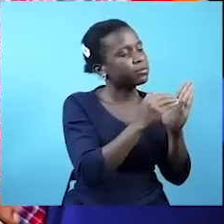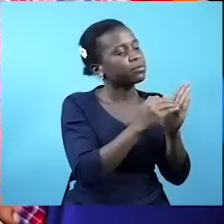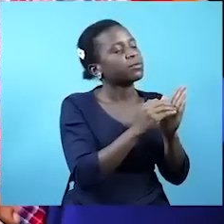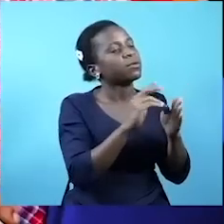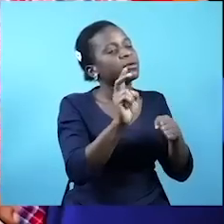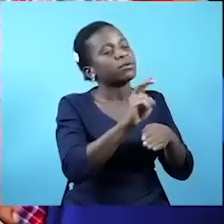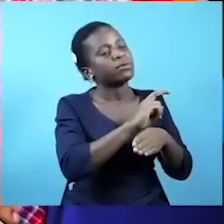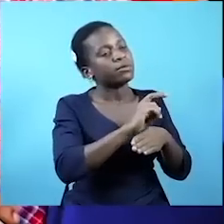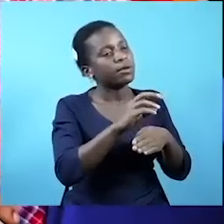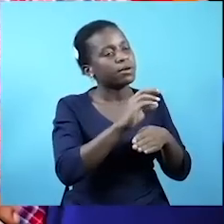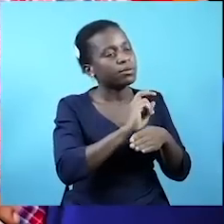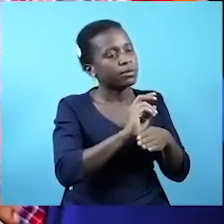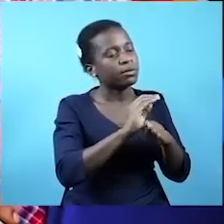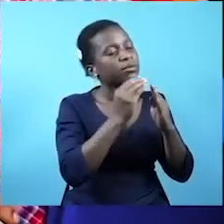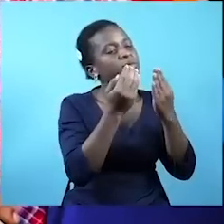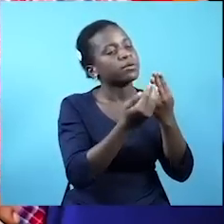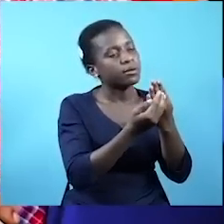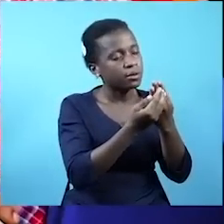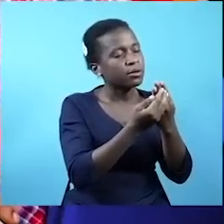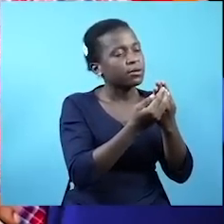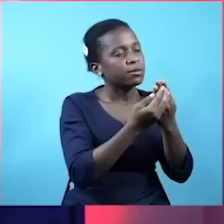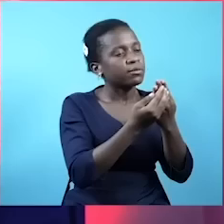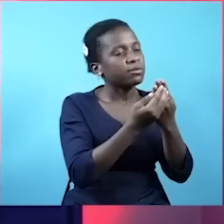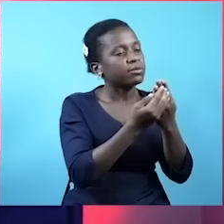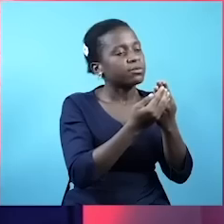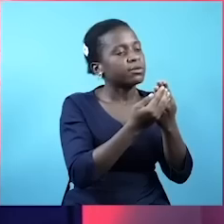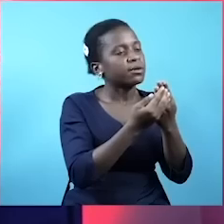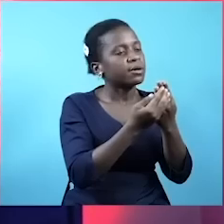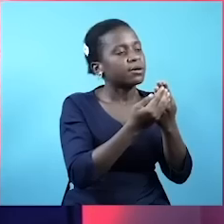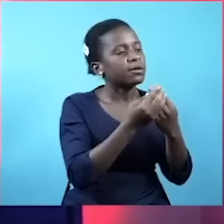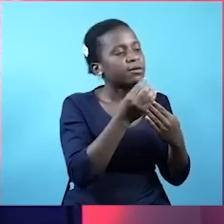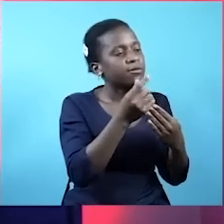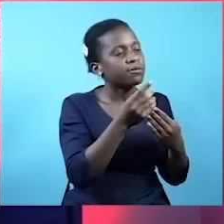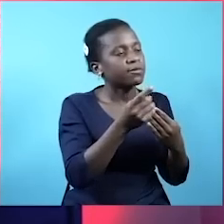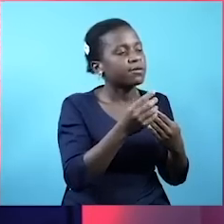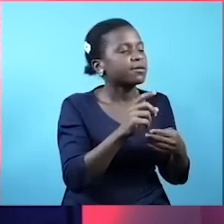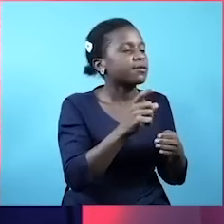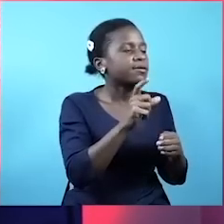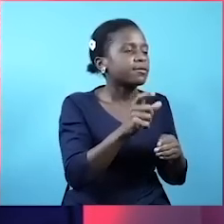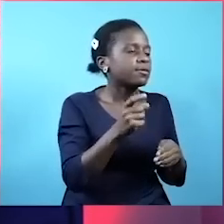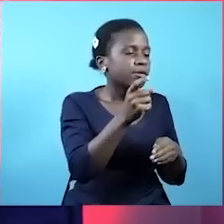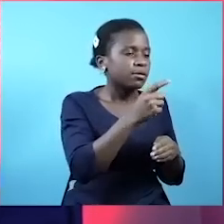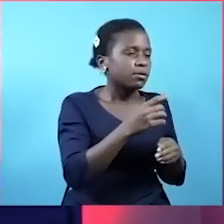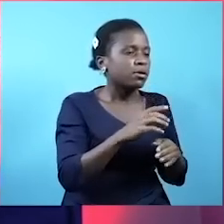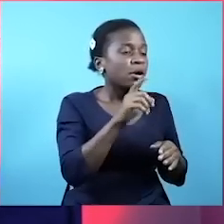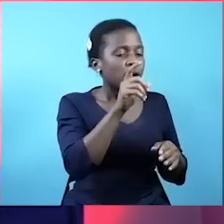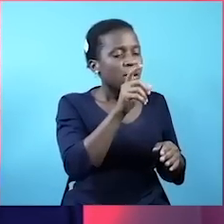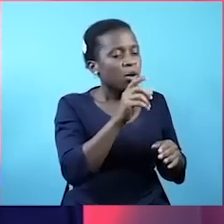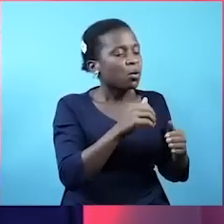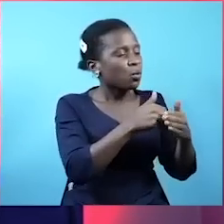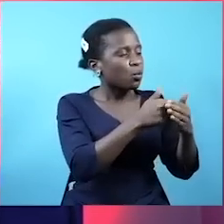kulinda feather za wanaiji. Kwanini reo tuna feather zinaibu. Mwaka bada ya mwaka. Kwa sababu tunabunge zaifu.